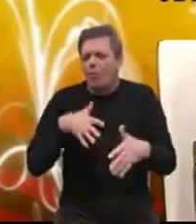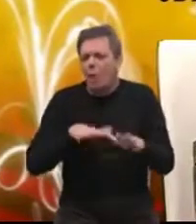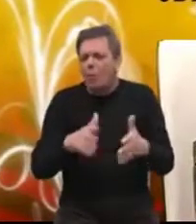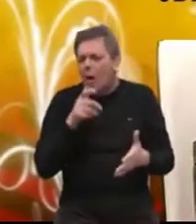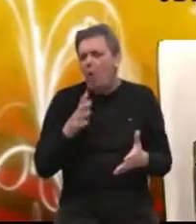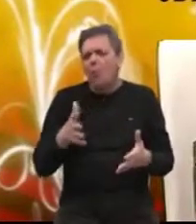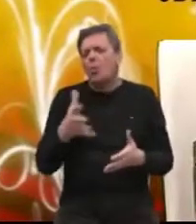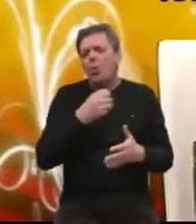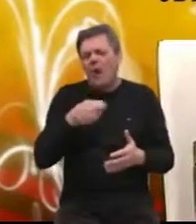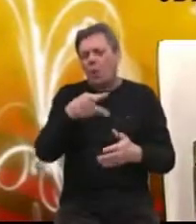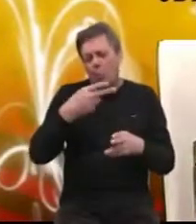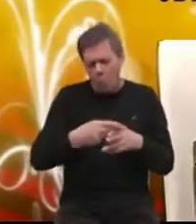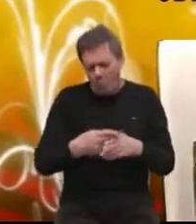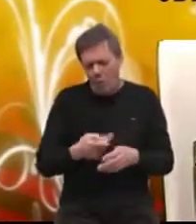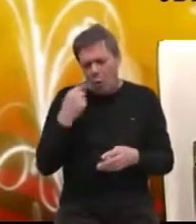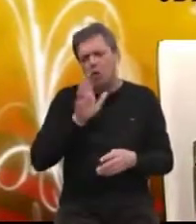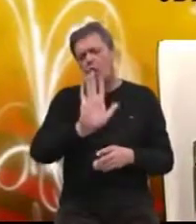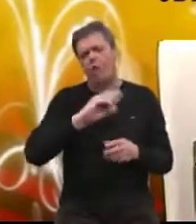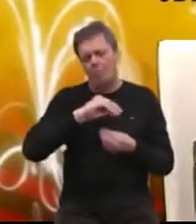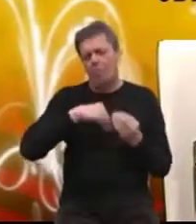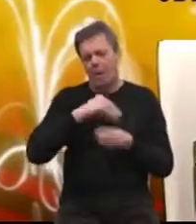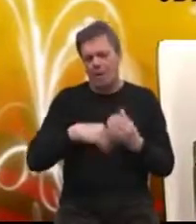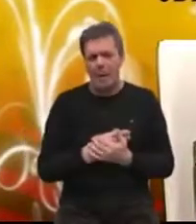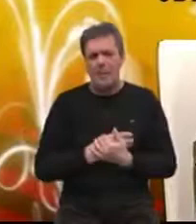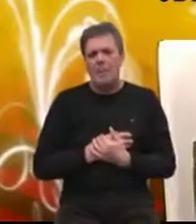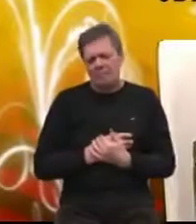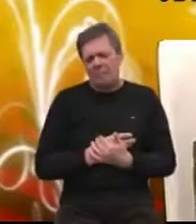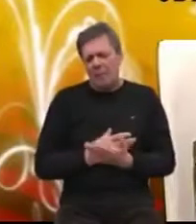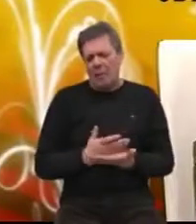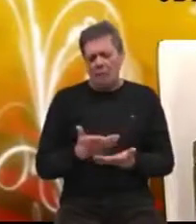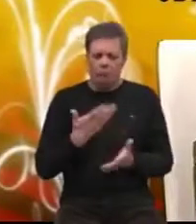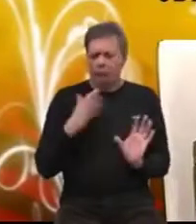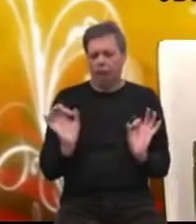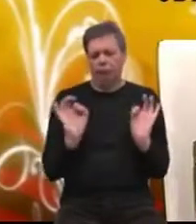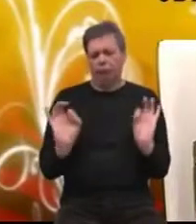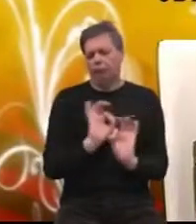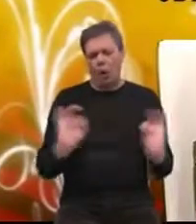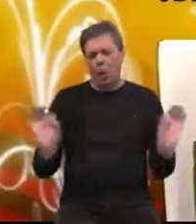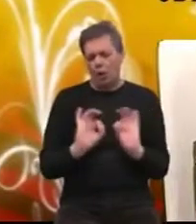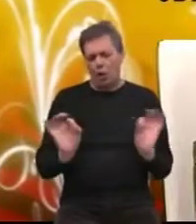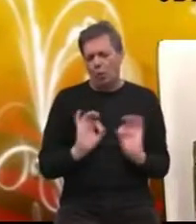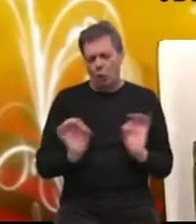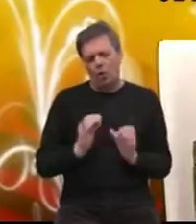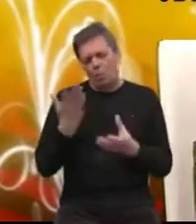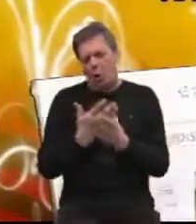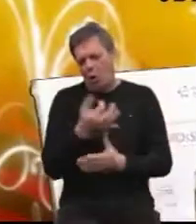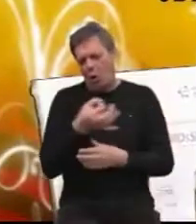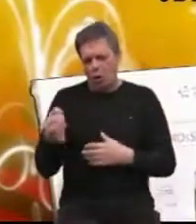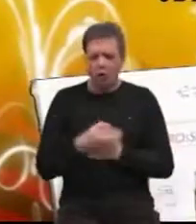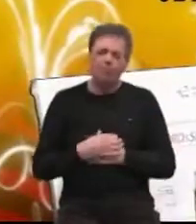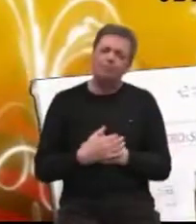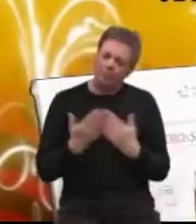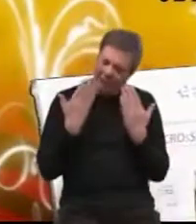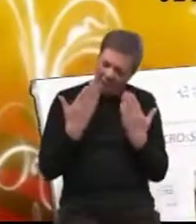su zahvaćeni tom bolestu, odnosno njihovim obiteljima. Tako da, evo, svaka čast, sve pohvale. Hvala naše